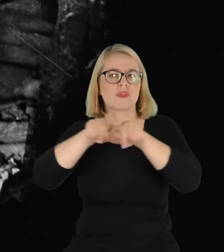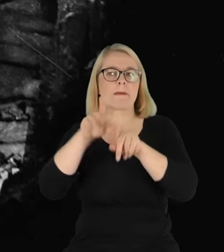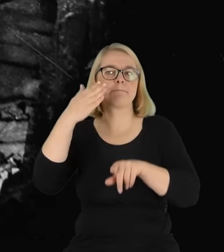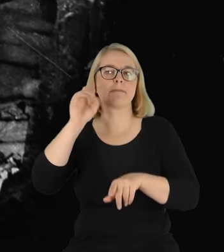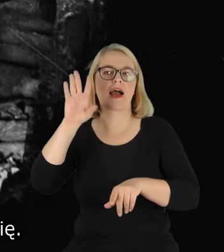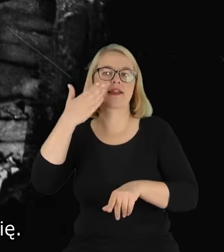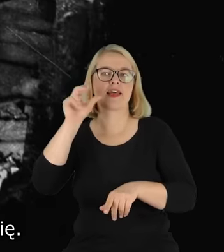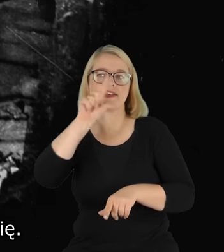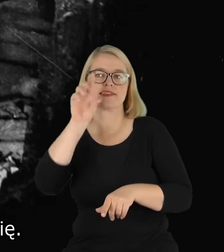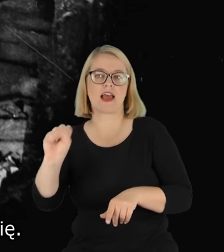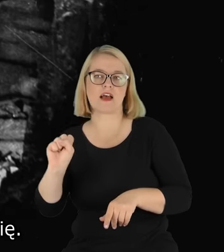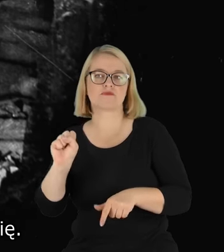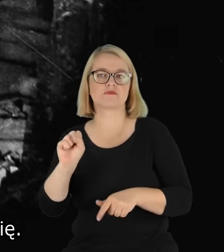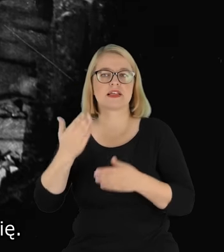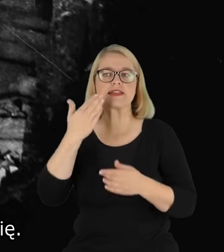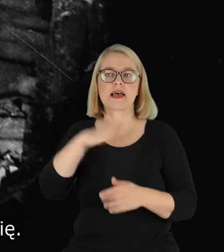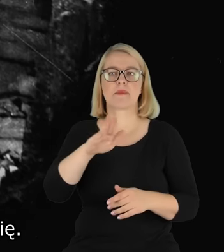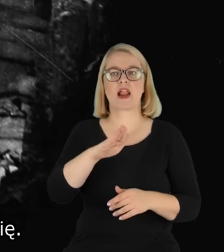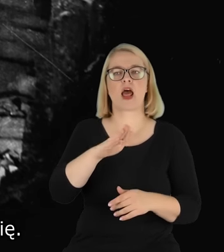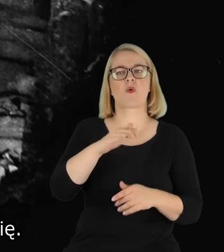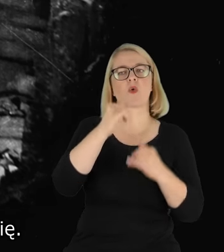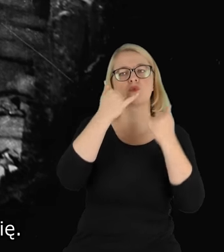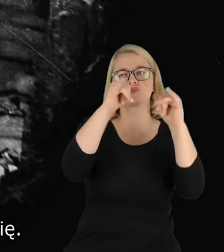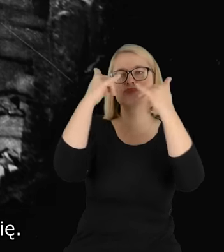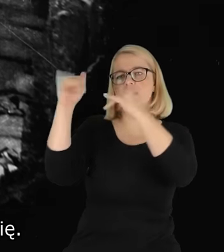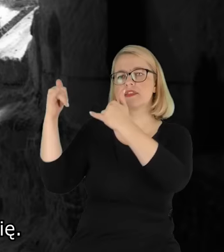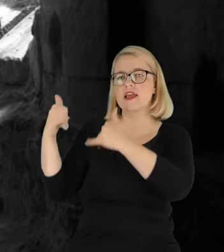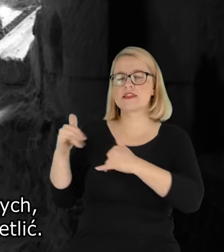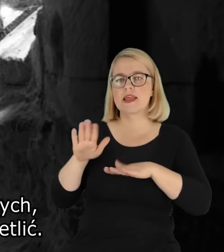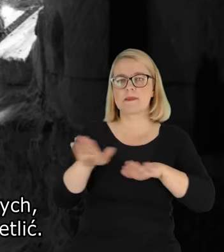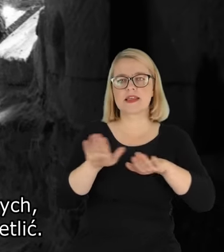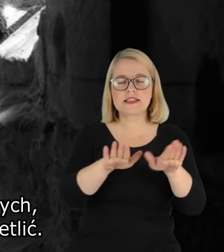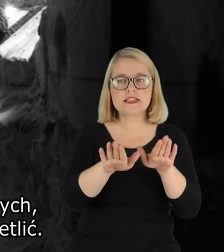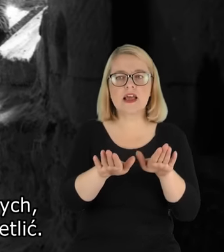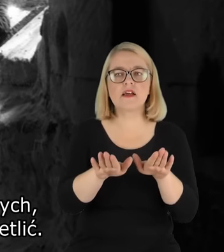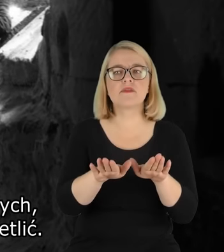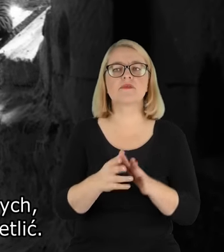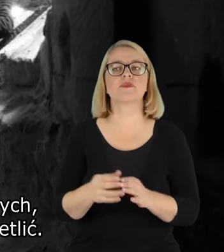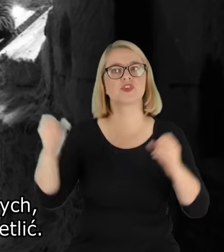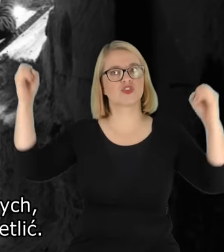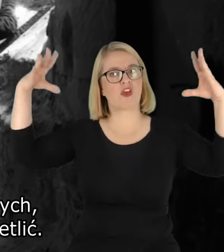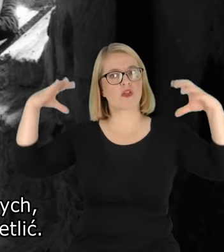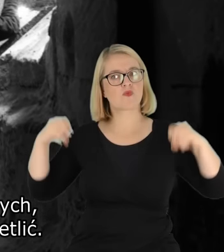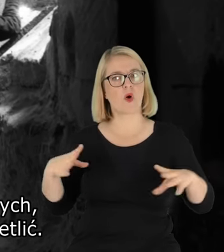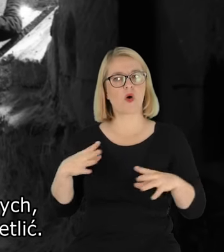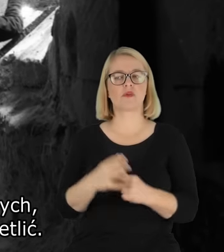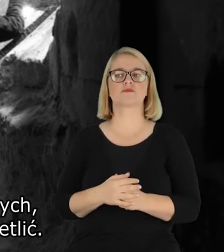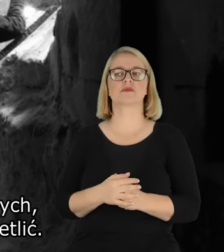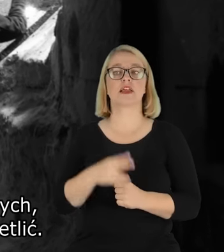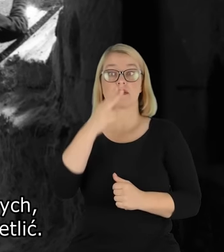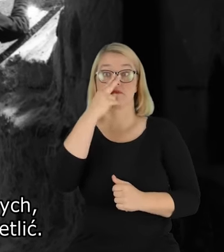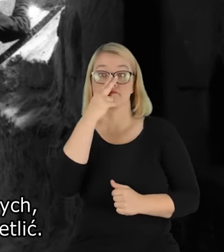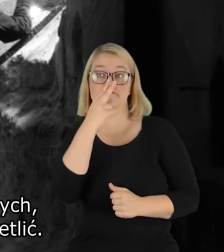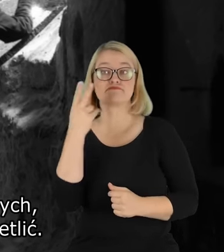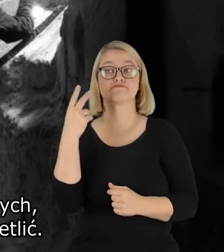magnezją. Dopalało się magnezję w różnych miejscach i oświetlało się pewne. Chodziliśmy po tych całych załomach skalnych. Rozpadało się